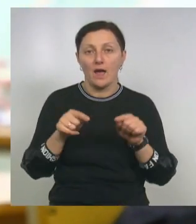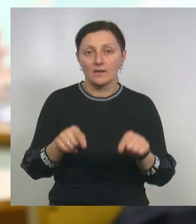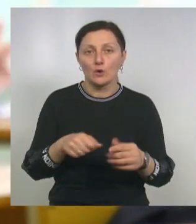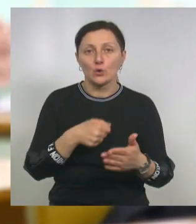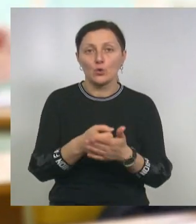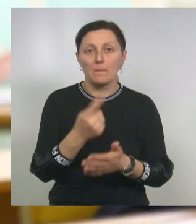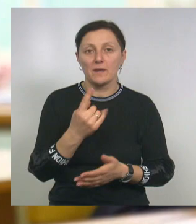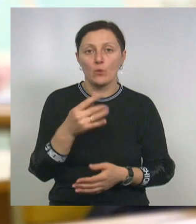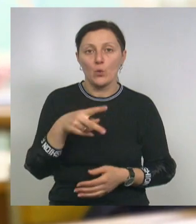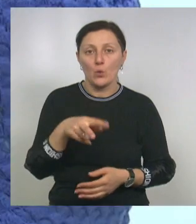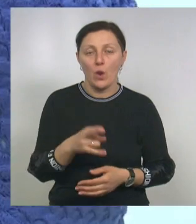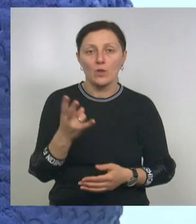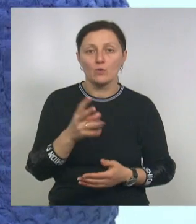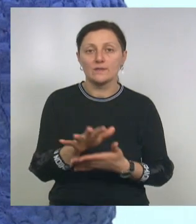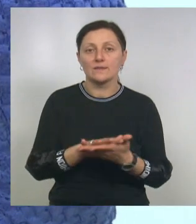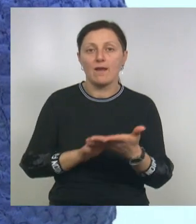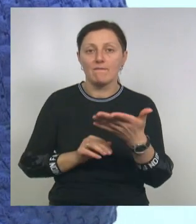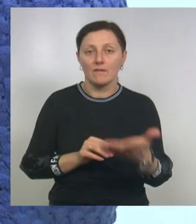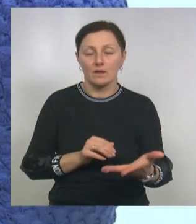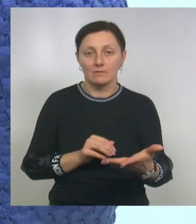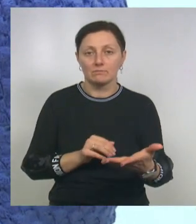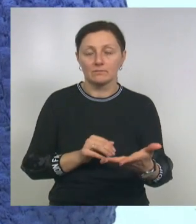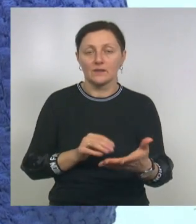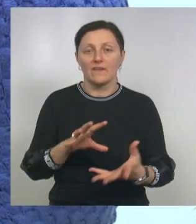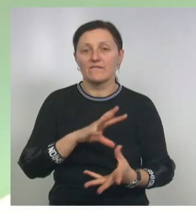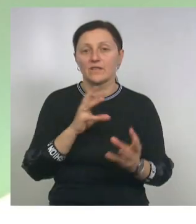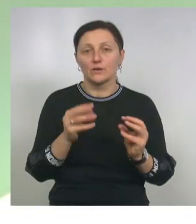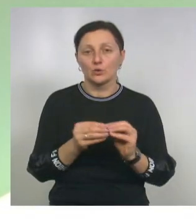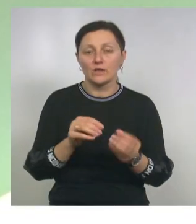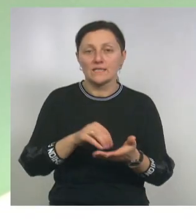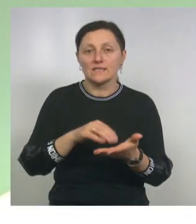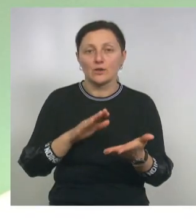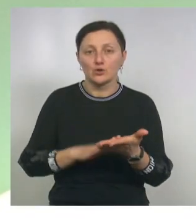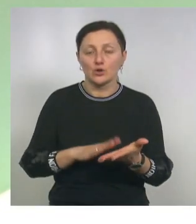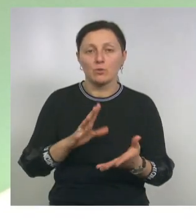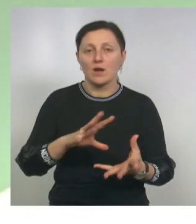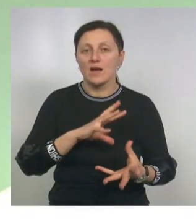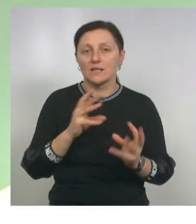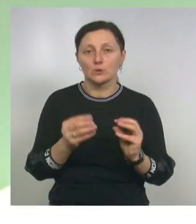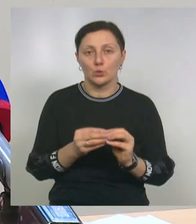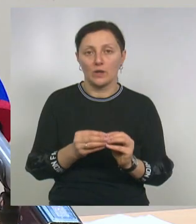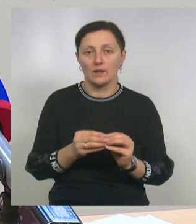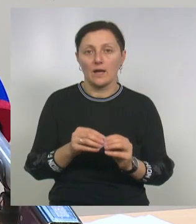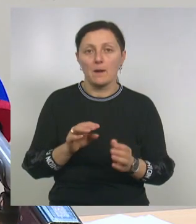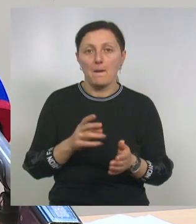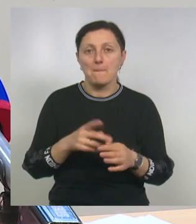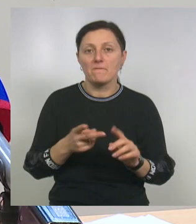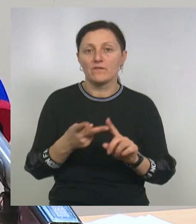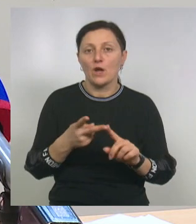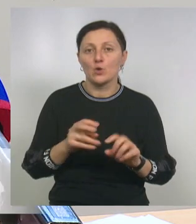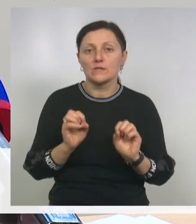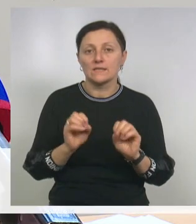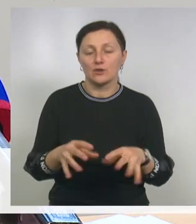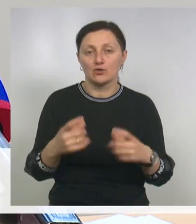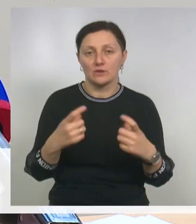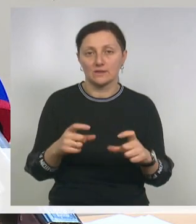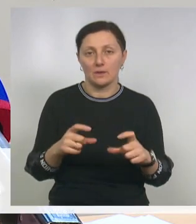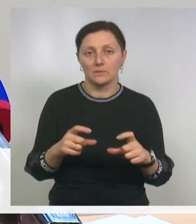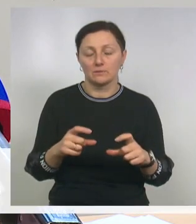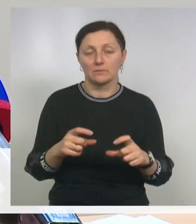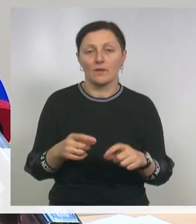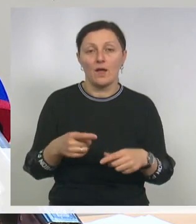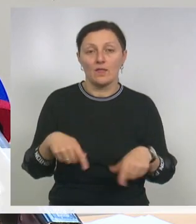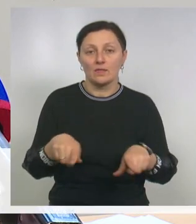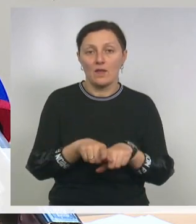первого июля необходимо подать заявление. В итоге в зачет пойдет именно результат пересдачи. Нам кажется, что такая мера,